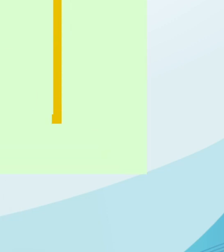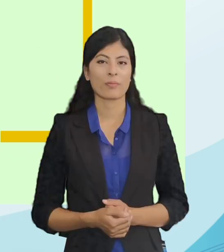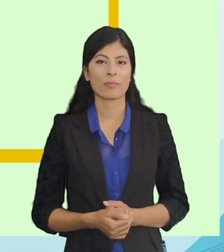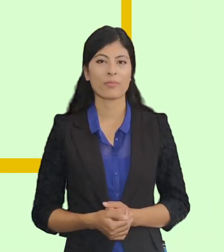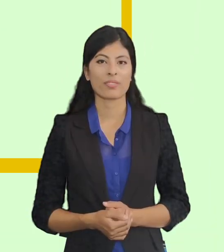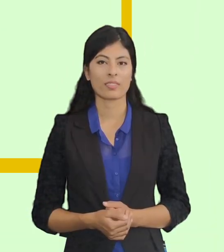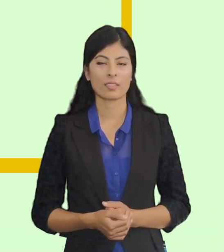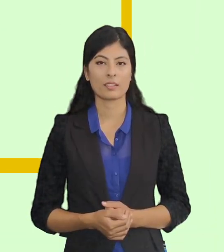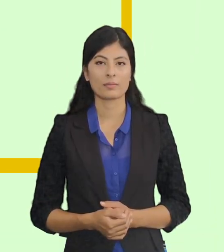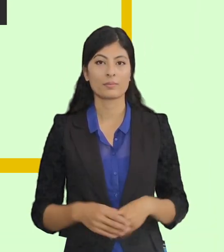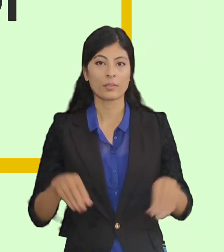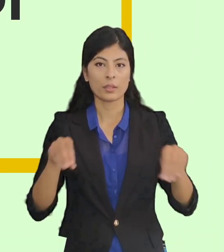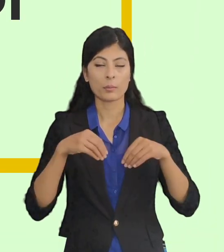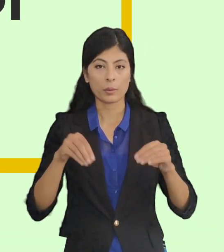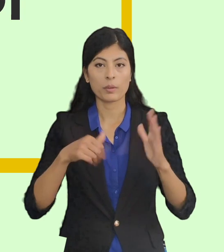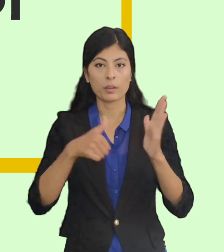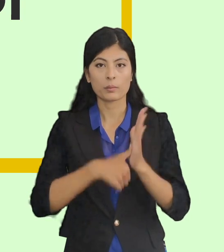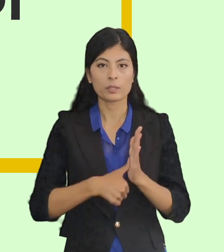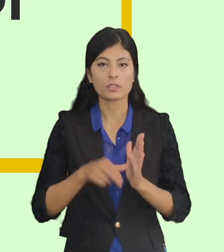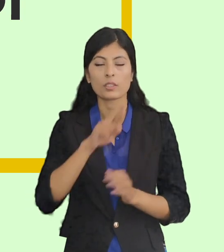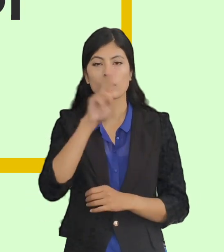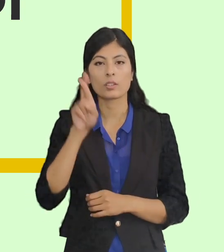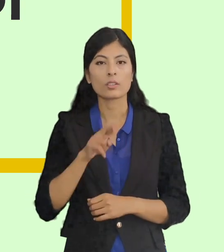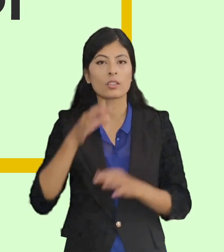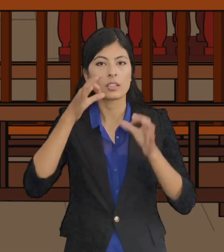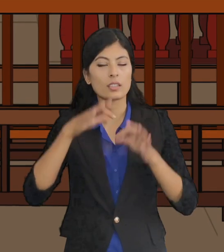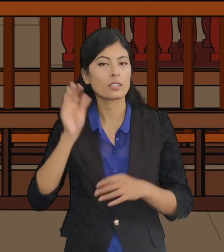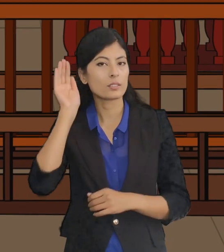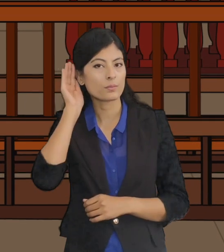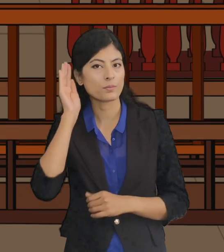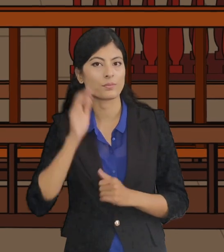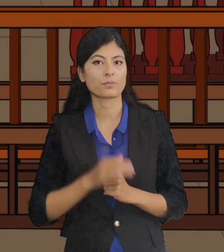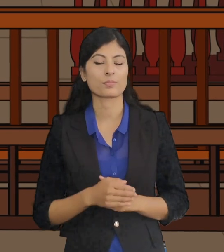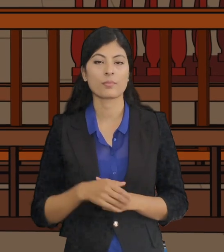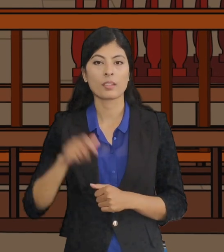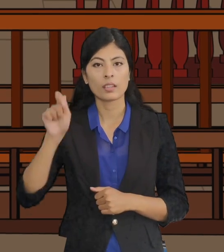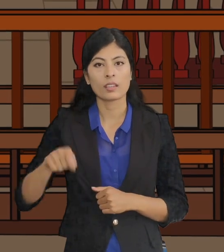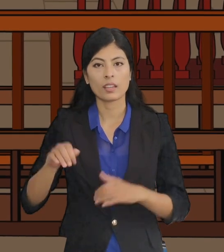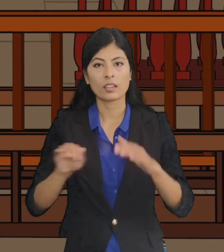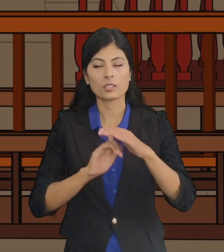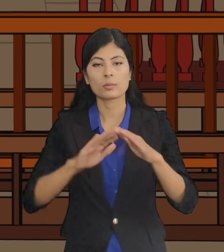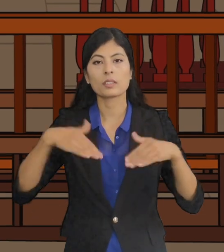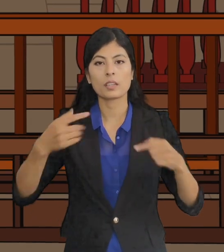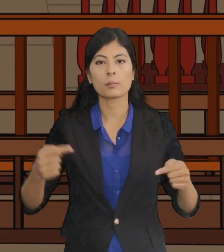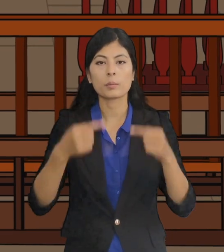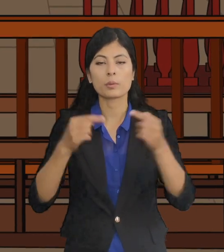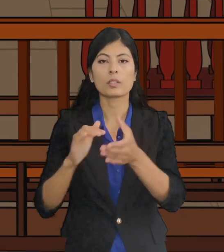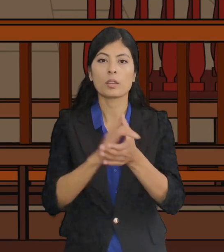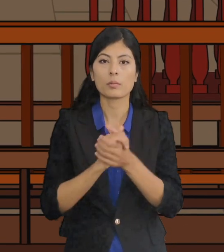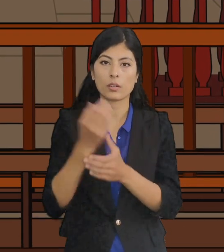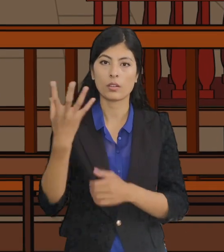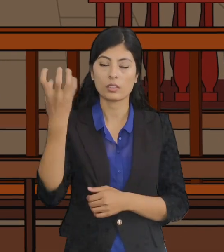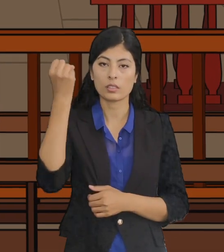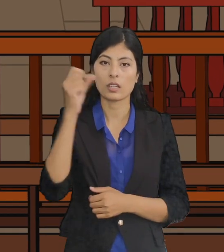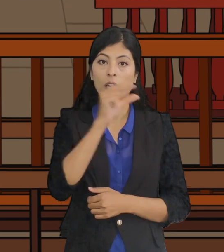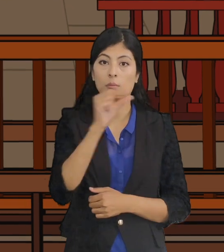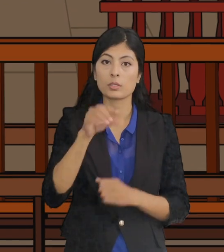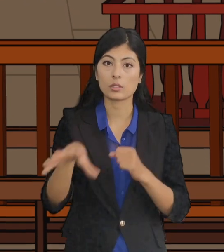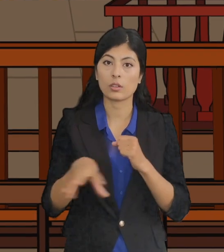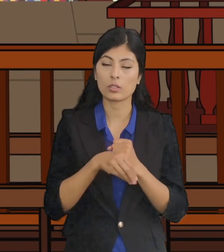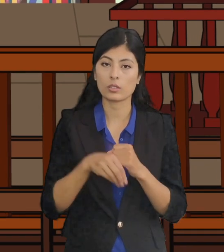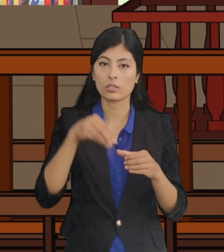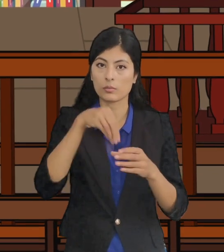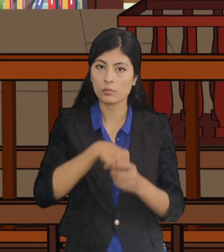प्रमान के परिक्षन आ सुनवाई नियाईक समिती के विवाद के निरूपन करे के अधिकार भेल पीशा सब अंतरगत